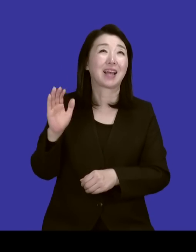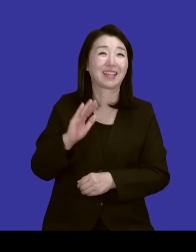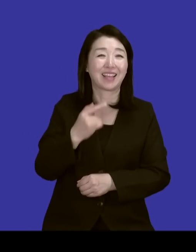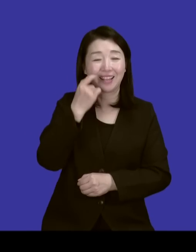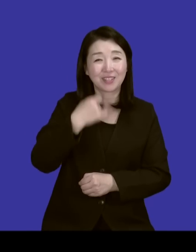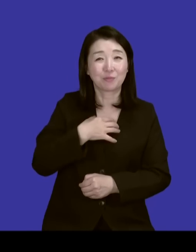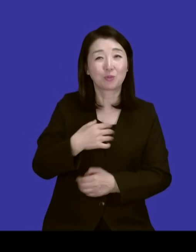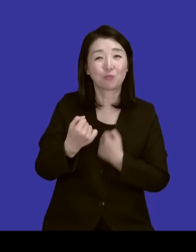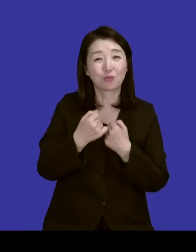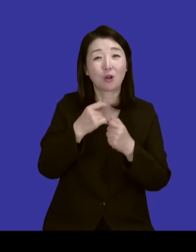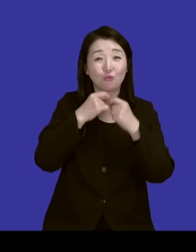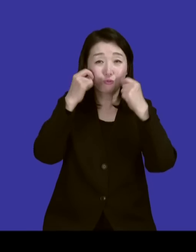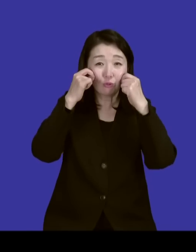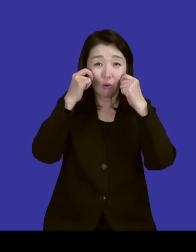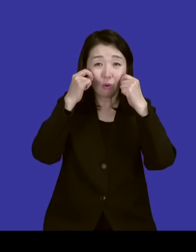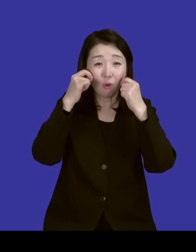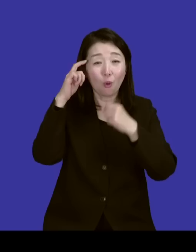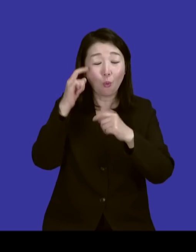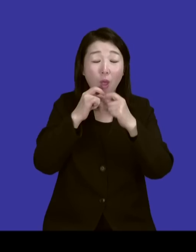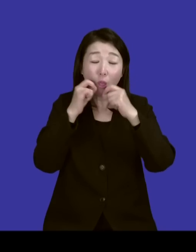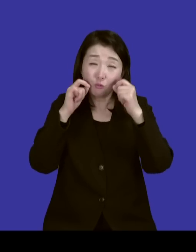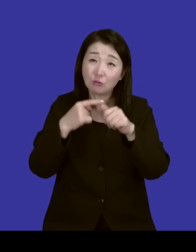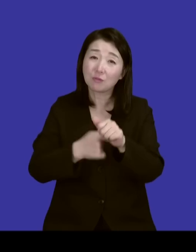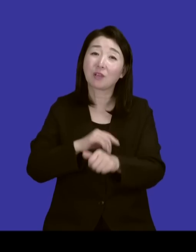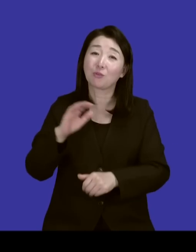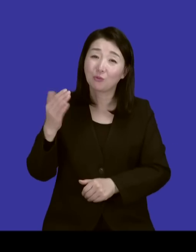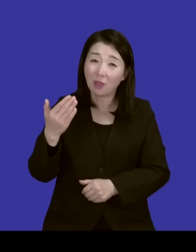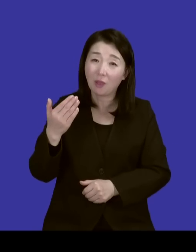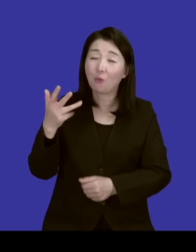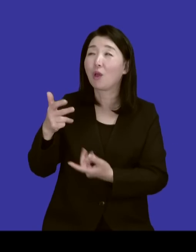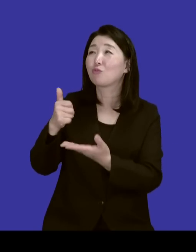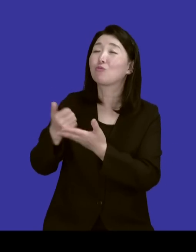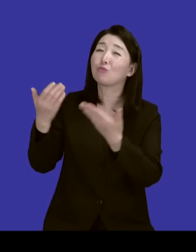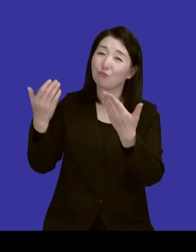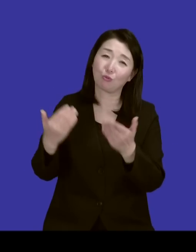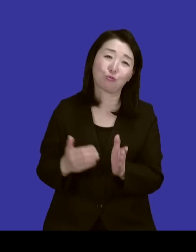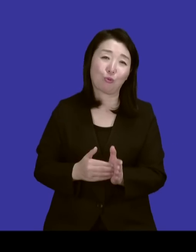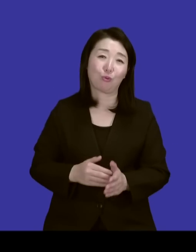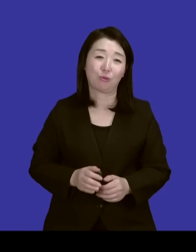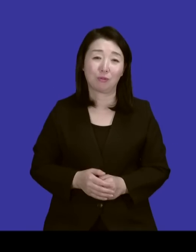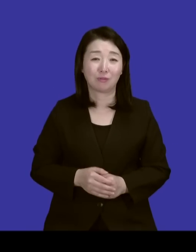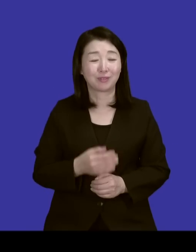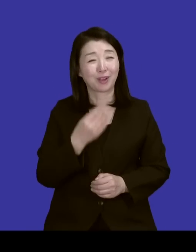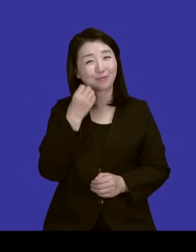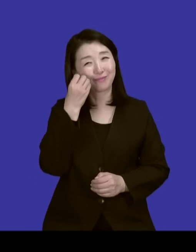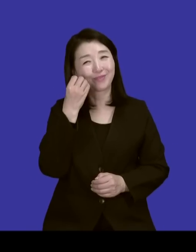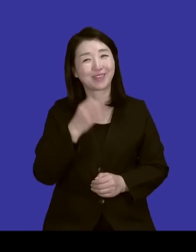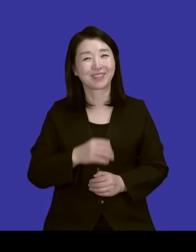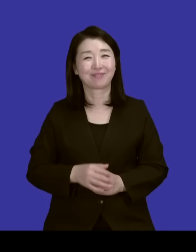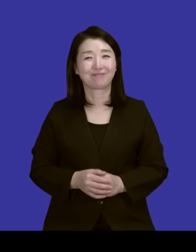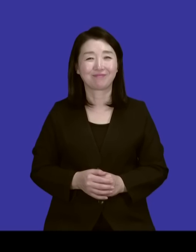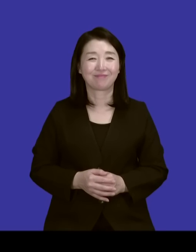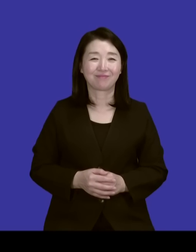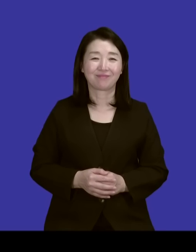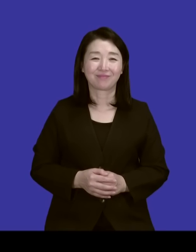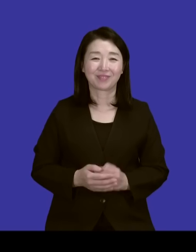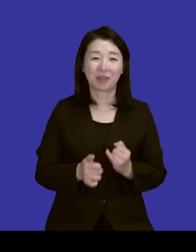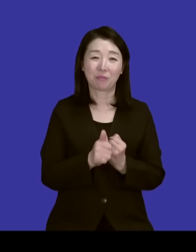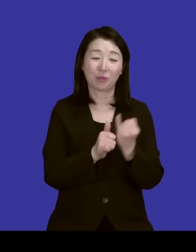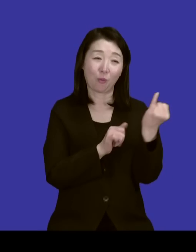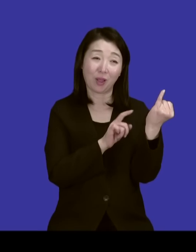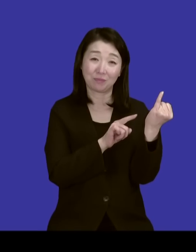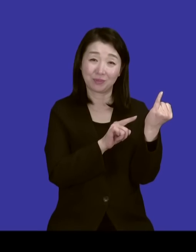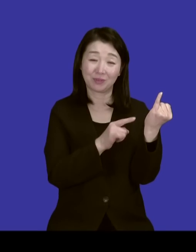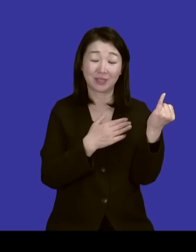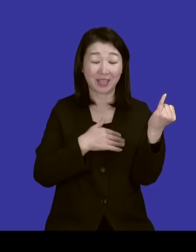웃습니다. 왜? 웃음이 나와요. 주님께서 주신 웃음이 있기 때문에 그거 참 희한하죠. 그래서 집사람이 제가